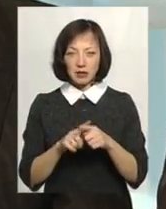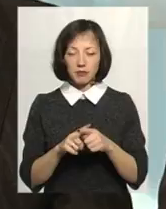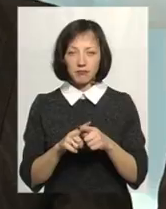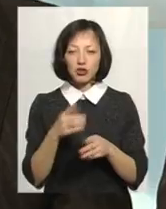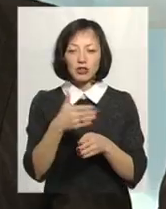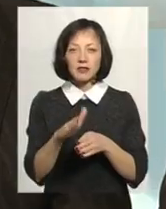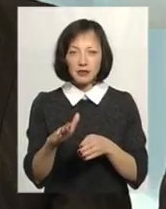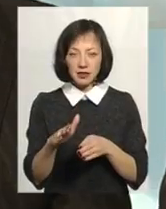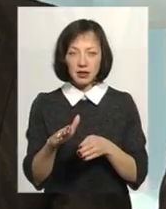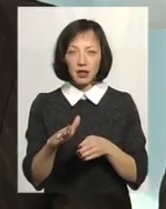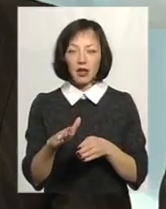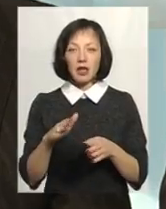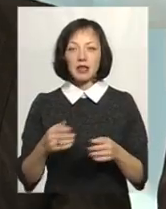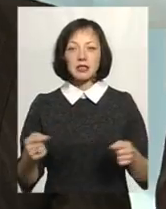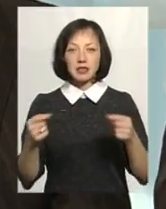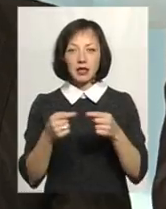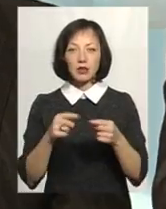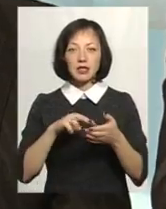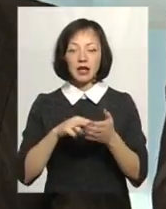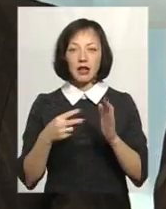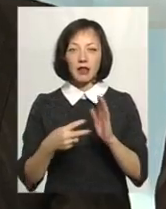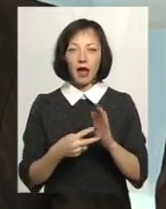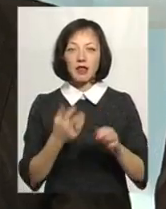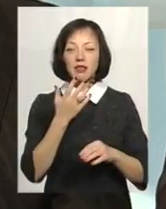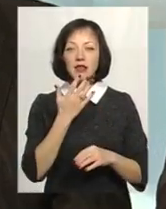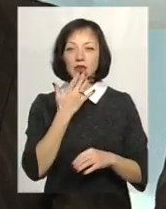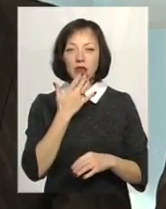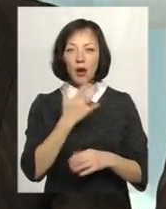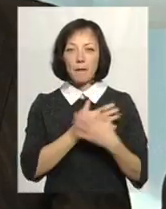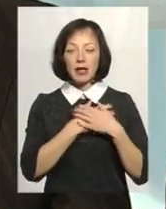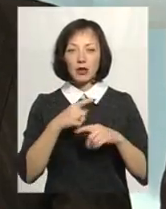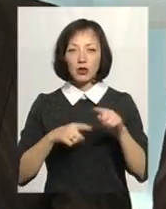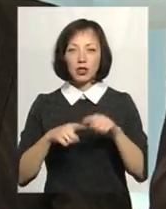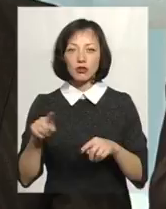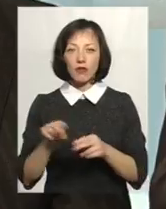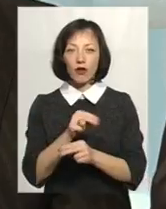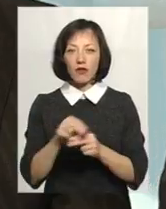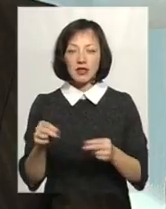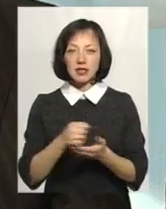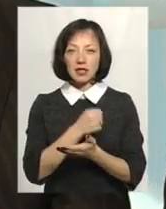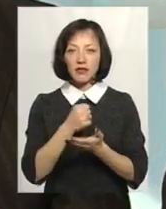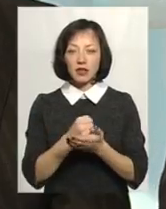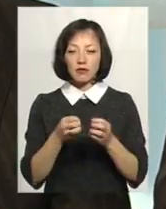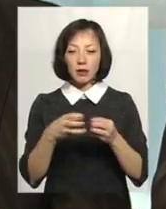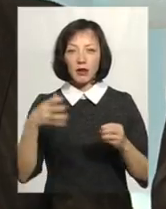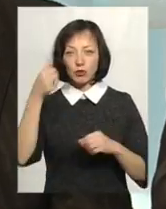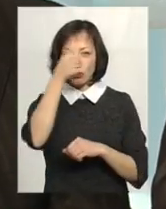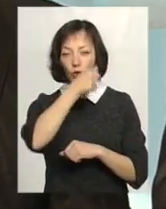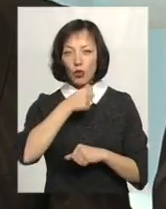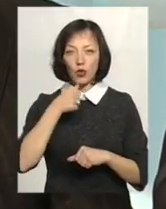Бо, згідно стратегії національно-патріотичного виховання, яка затверджена була указом президента в 2015 році,